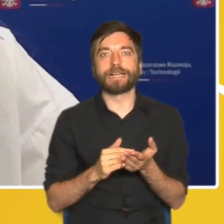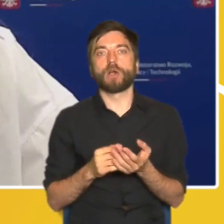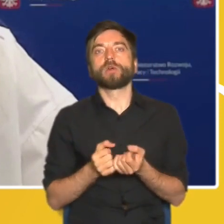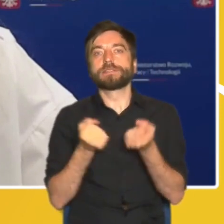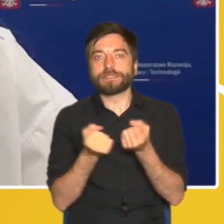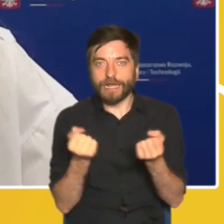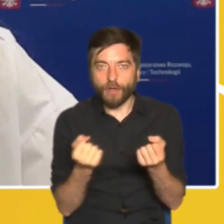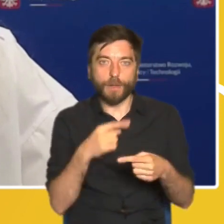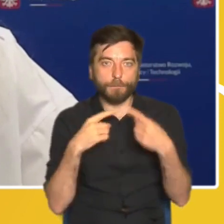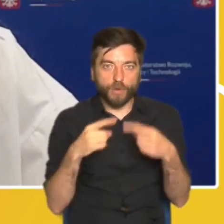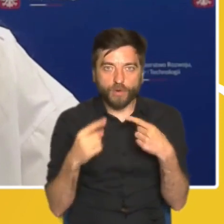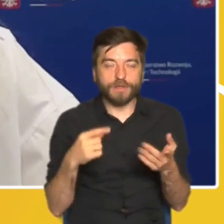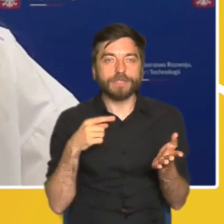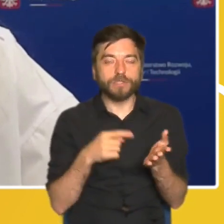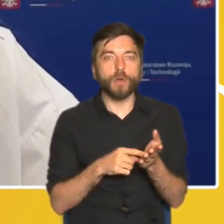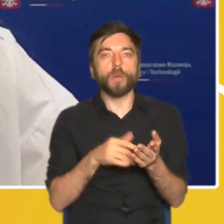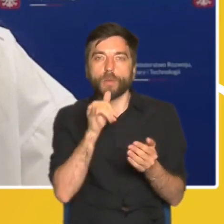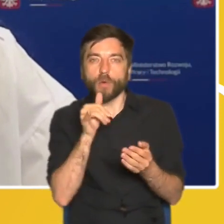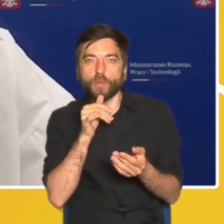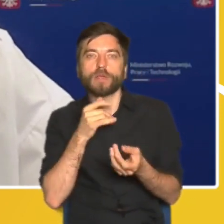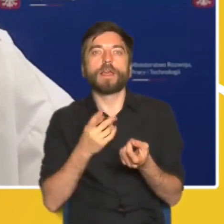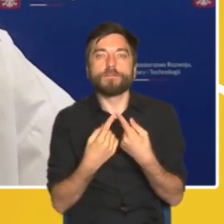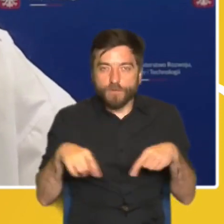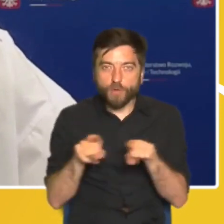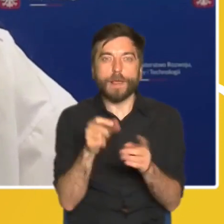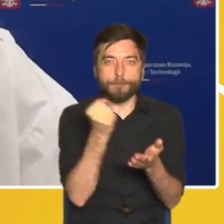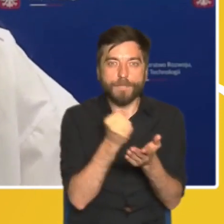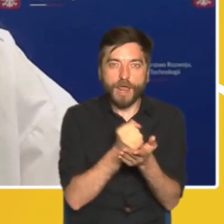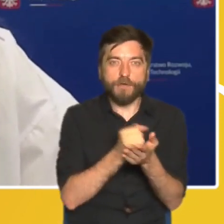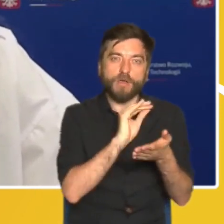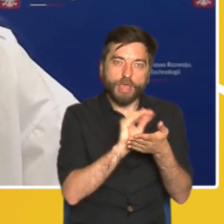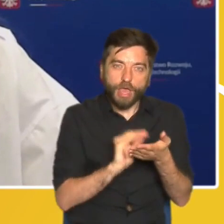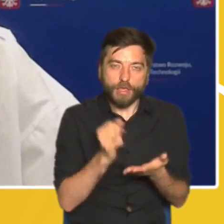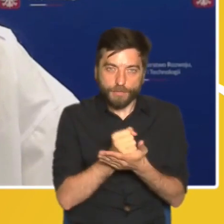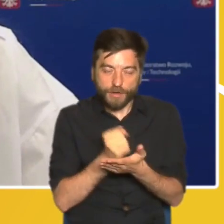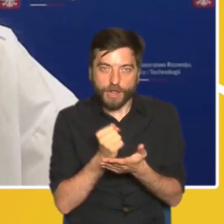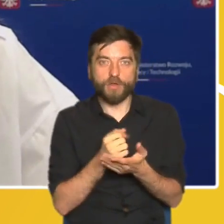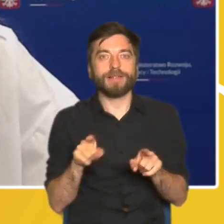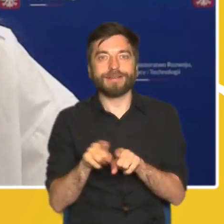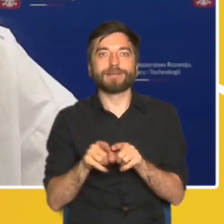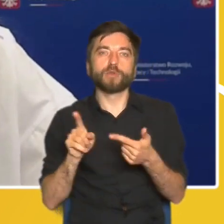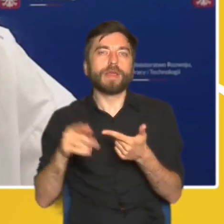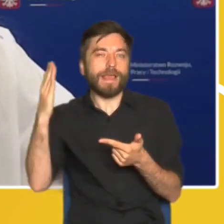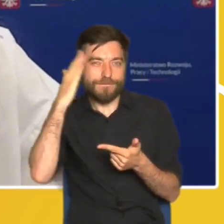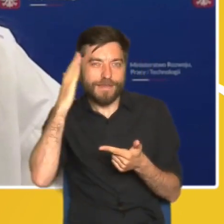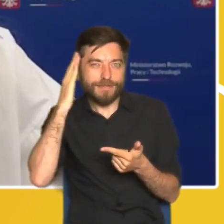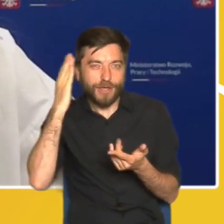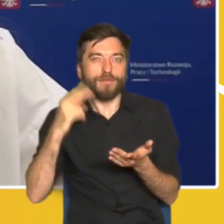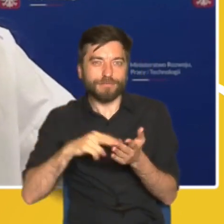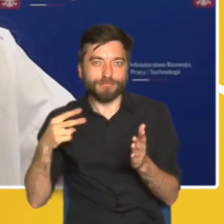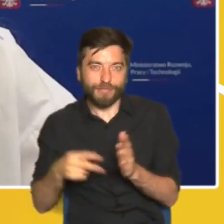dwutorowo, by wykreować otoczenie prawne, organizacyjne i merytoryczne zapewniające spełnienie obu tych